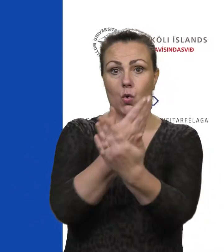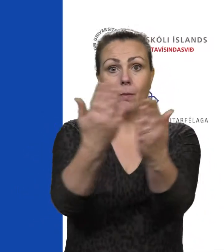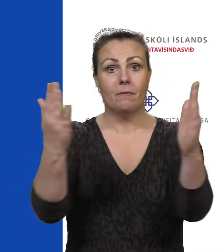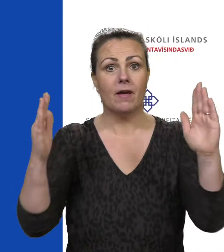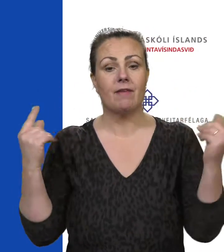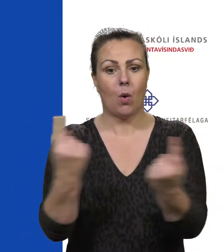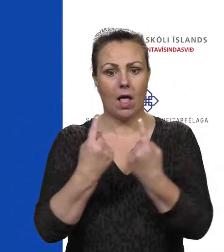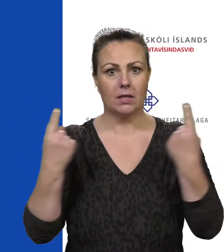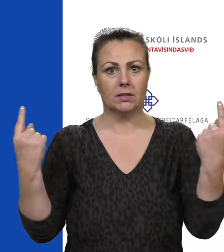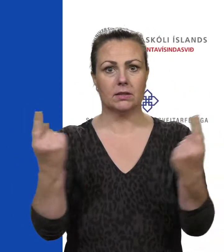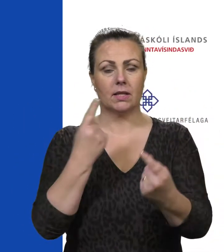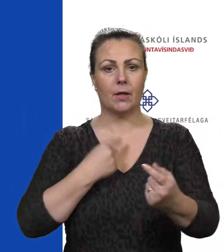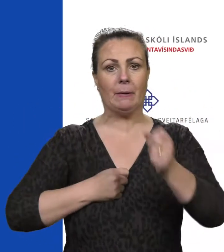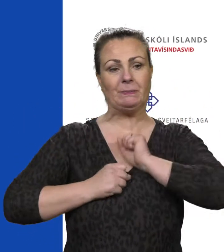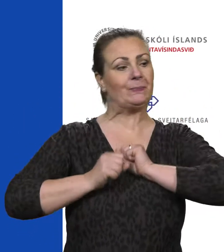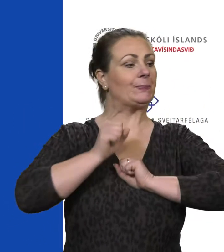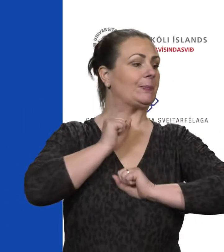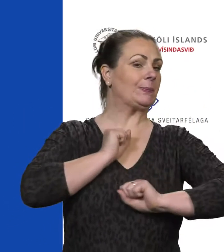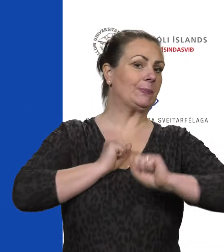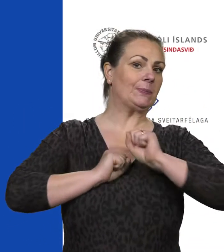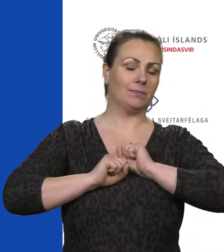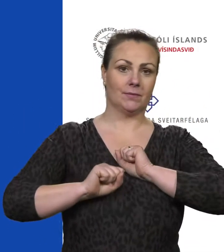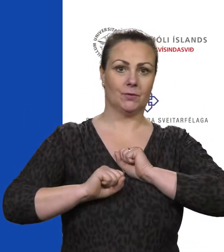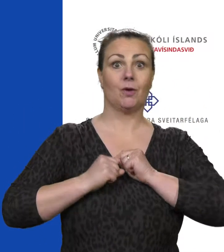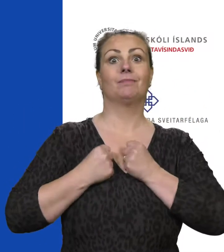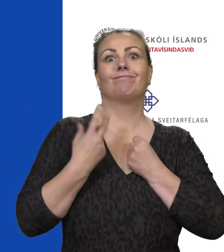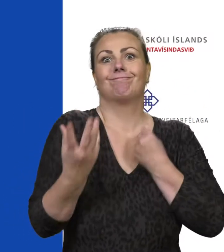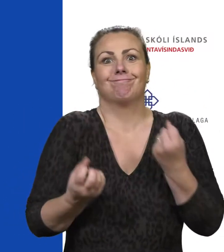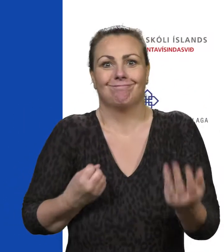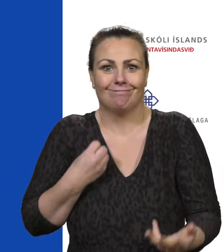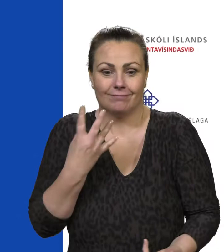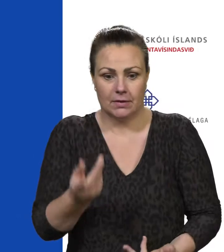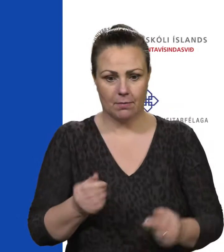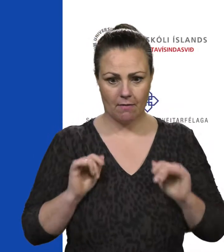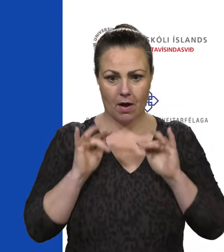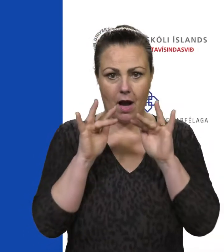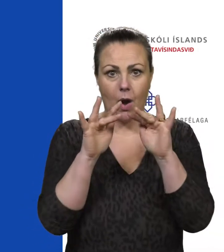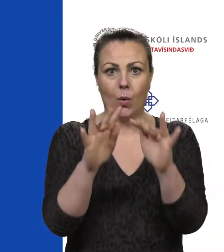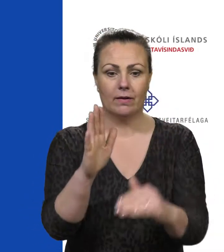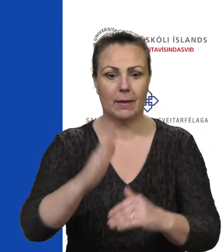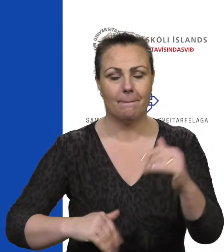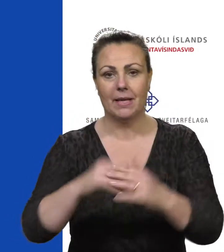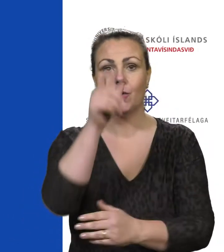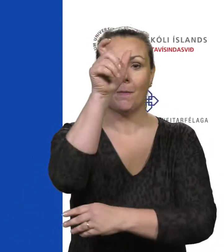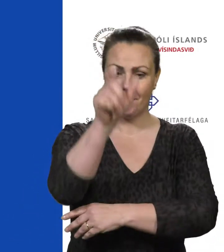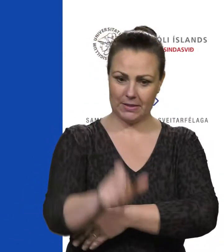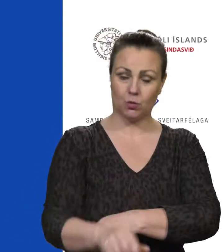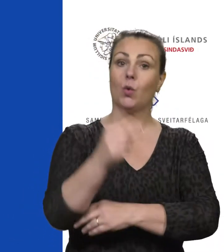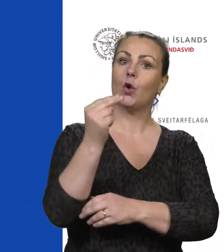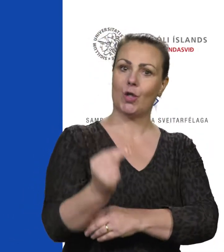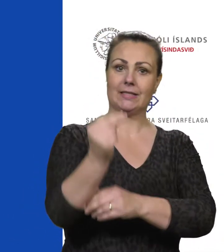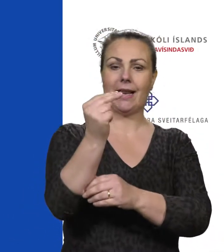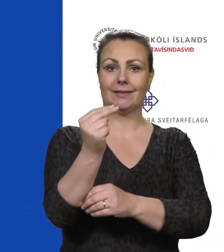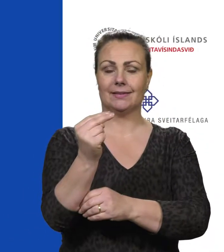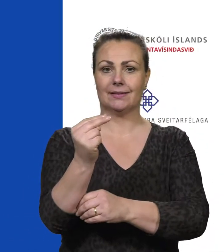sem í flestum eða ef ekki öllum tilfellum var einmitt eitthvað mannbætandi uppbyggilegt og nöðsynlegt. Þeirra